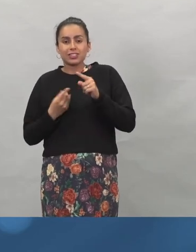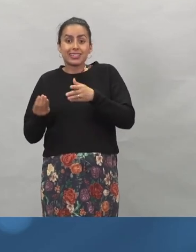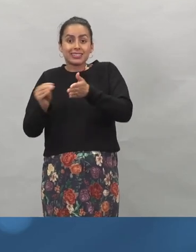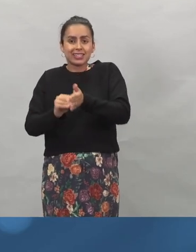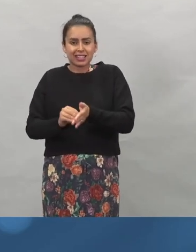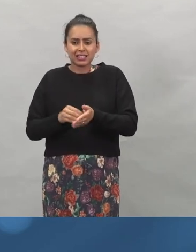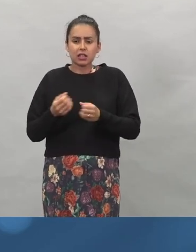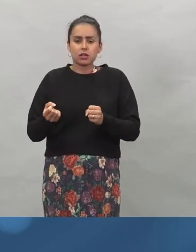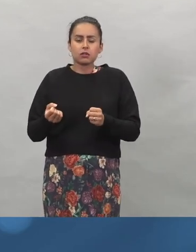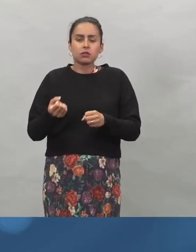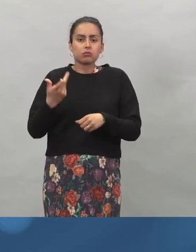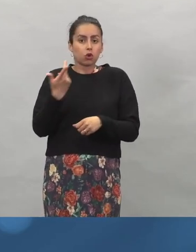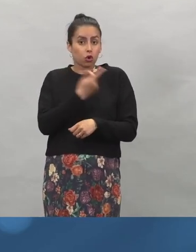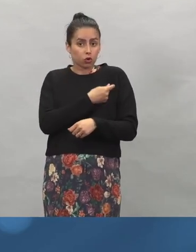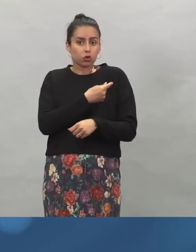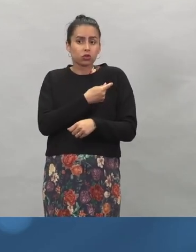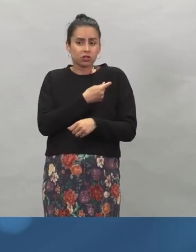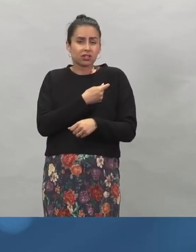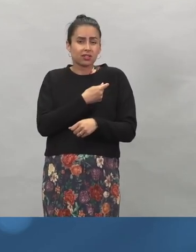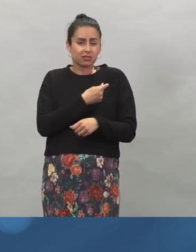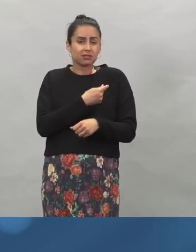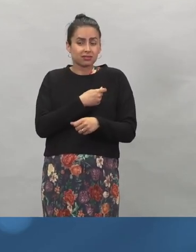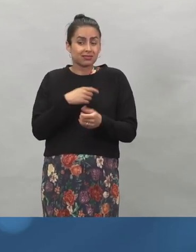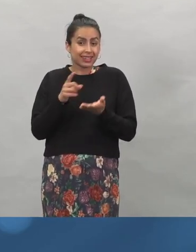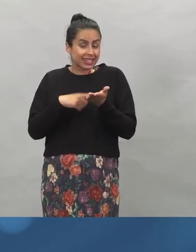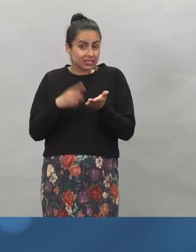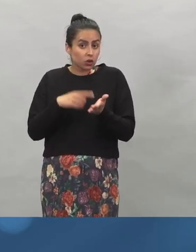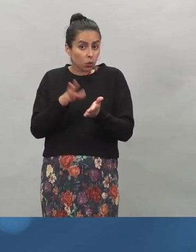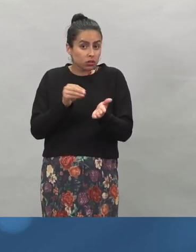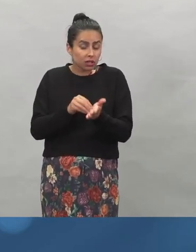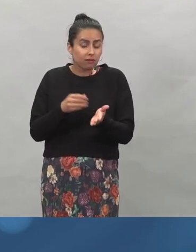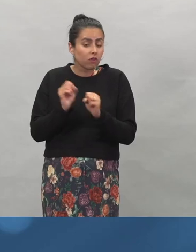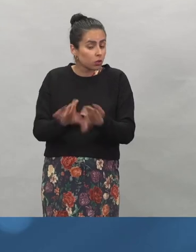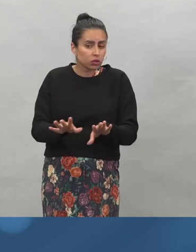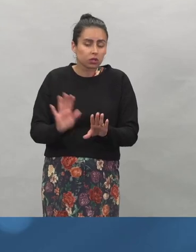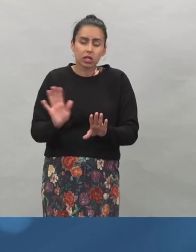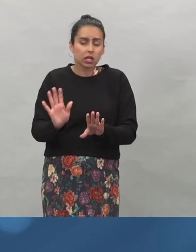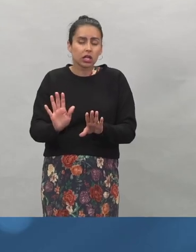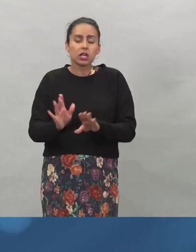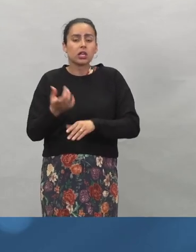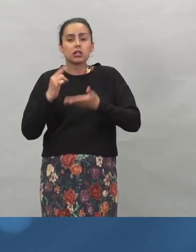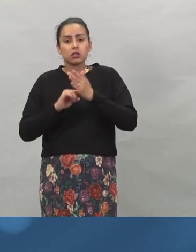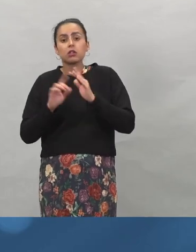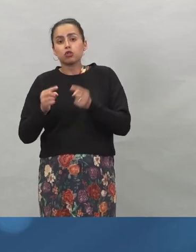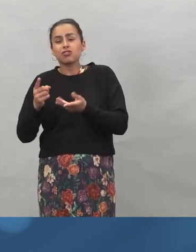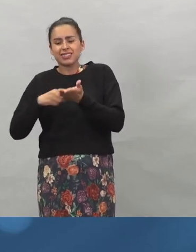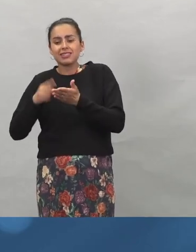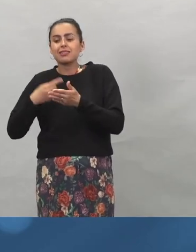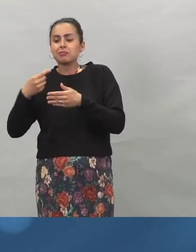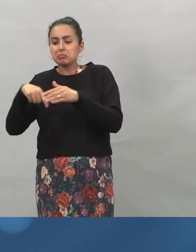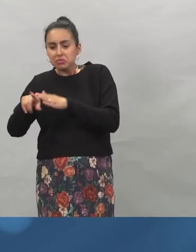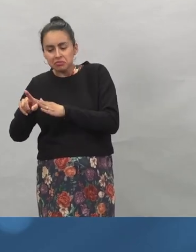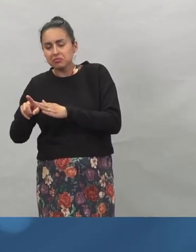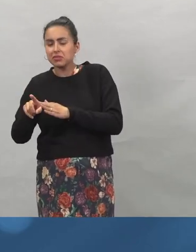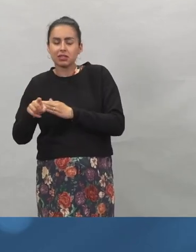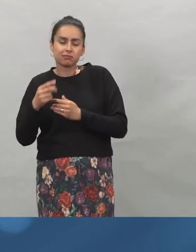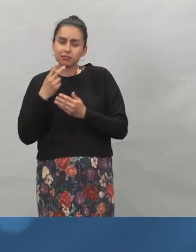vaikuttaako tämä rokotteen antaminen sen koronatestiin, niin ei vaikuta. Eli se ei sitten testissä niitten mitenkään näy.